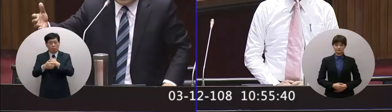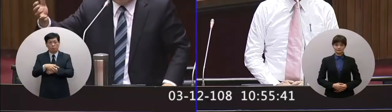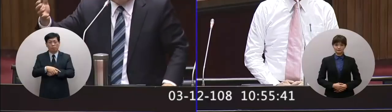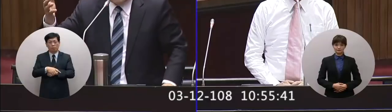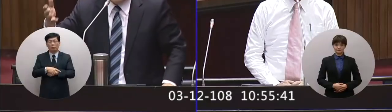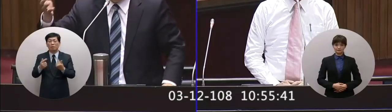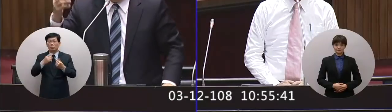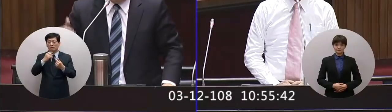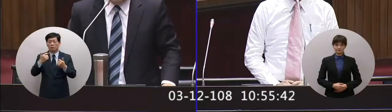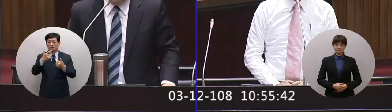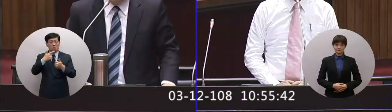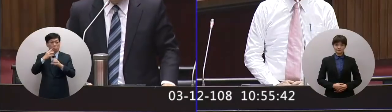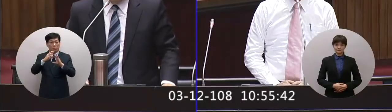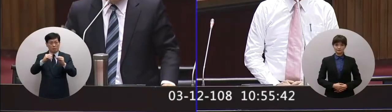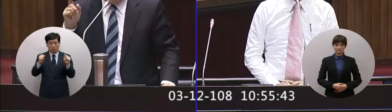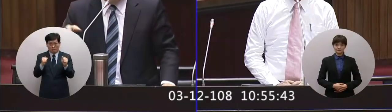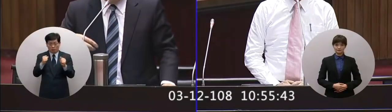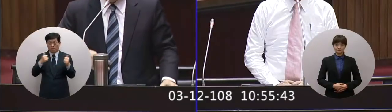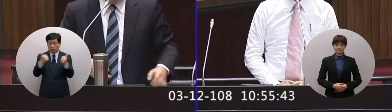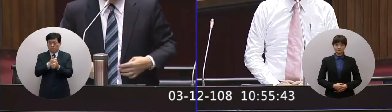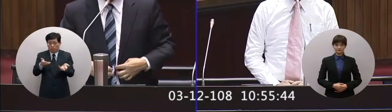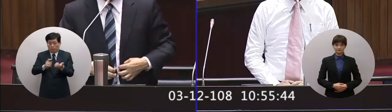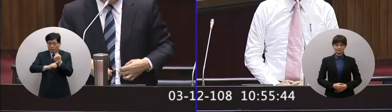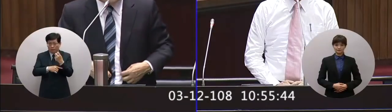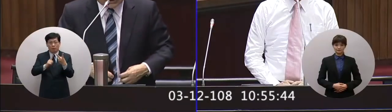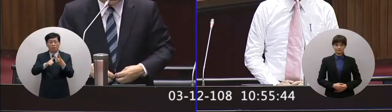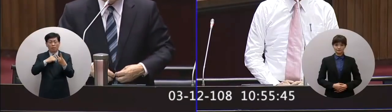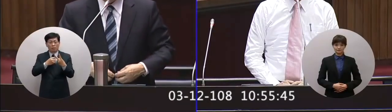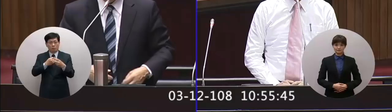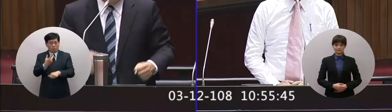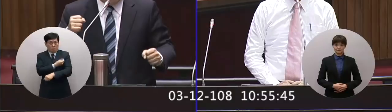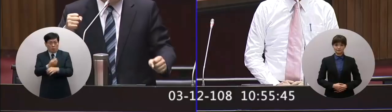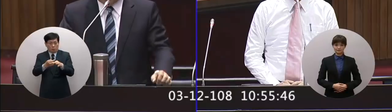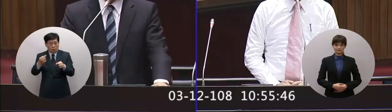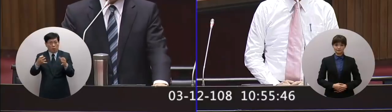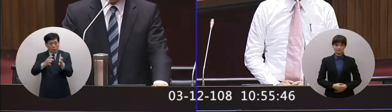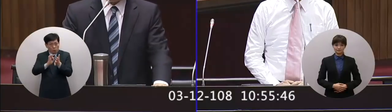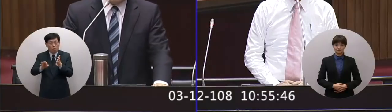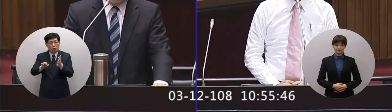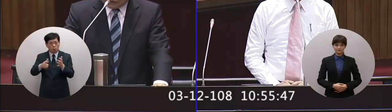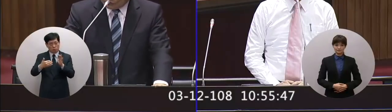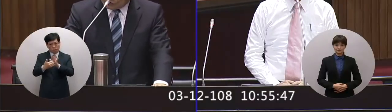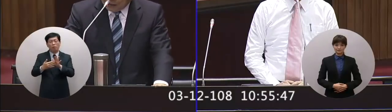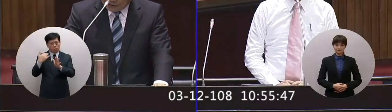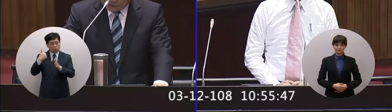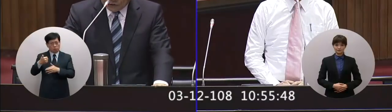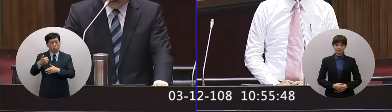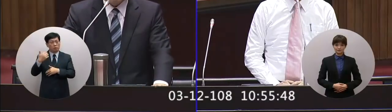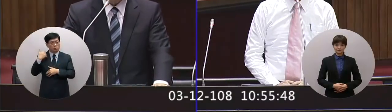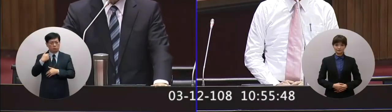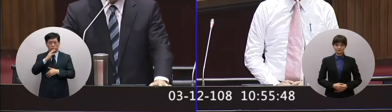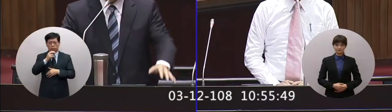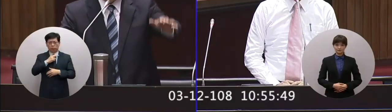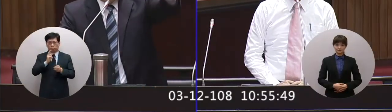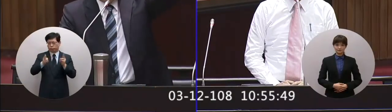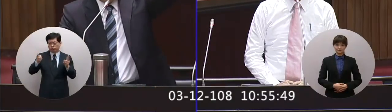美砂糖替代療法或者共用針頭的防治因為有效當時強力執